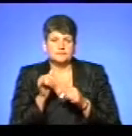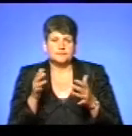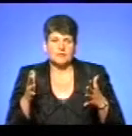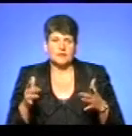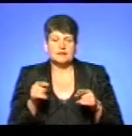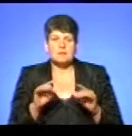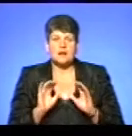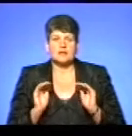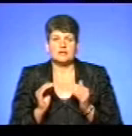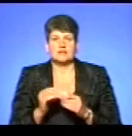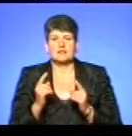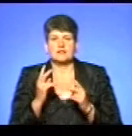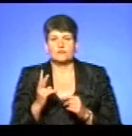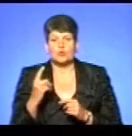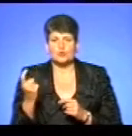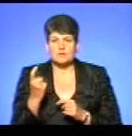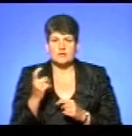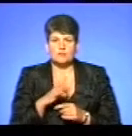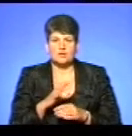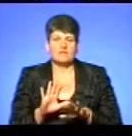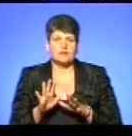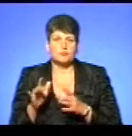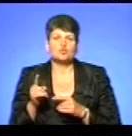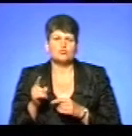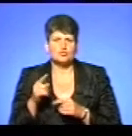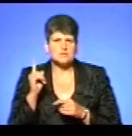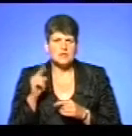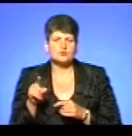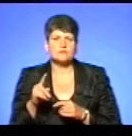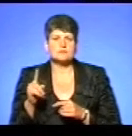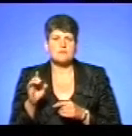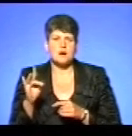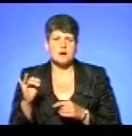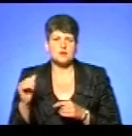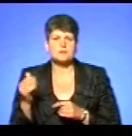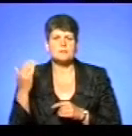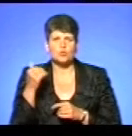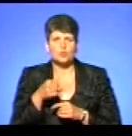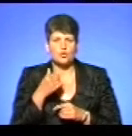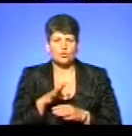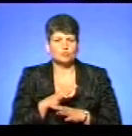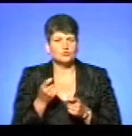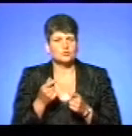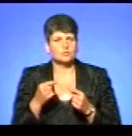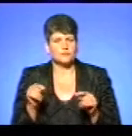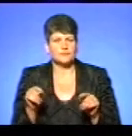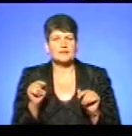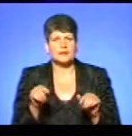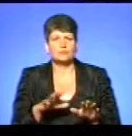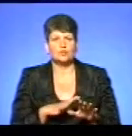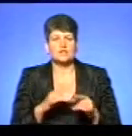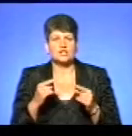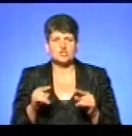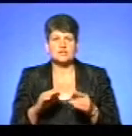тільки в межах цих двох господарств. Та були зафіксовані випадки. Чому? Знаю, що в Зборажі минулого року не так трохи. Так, була трохи